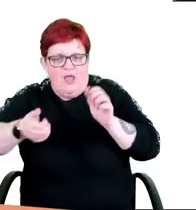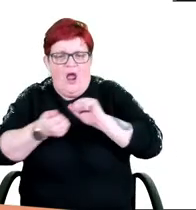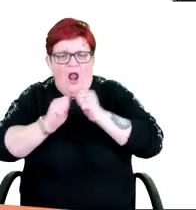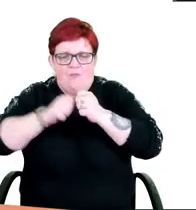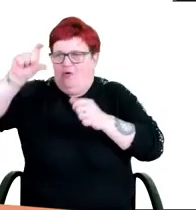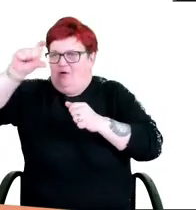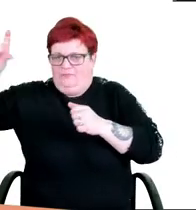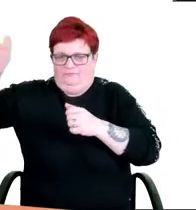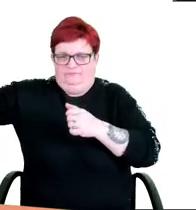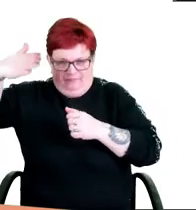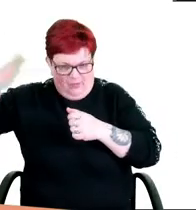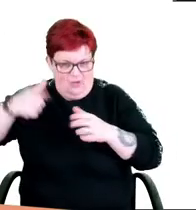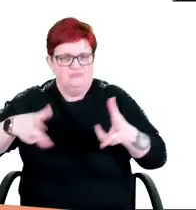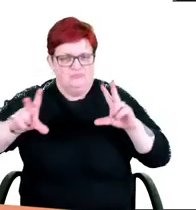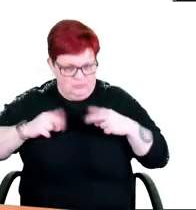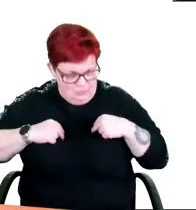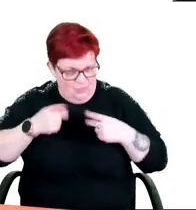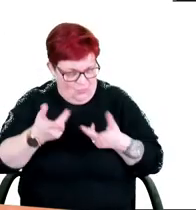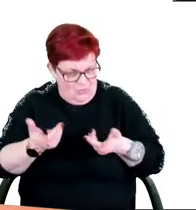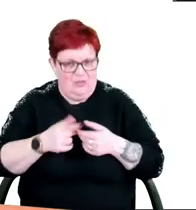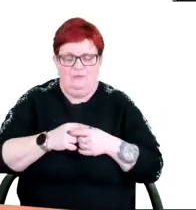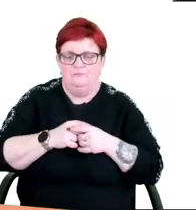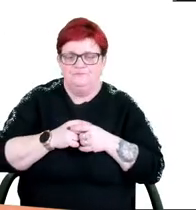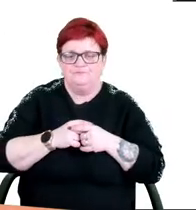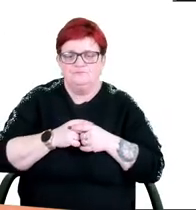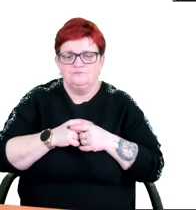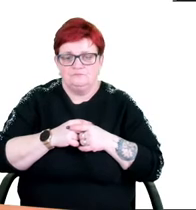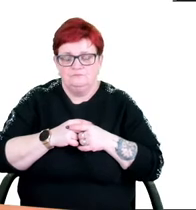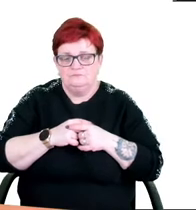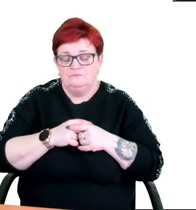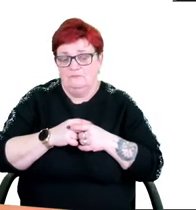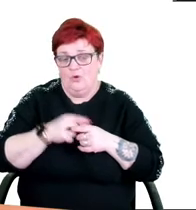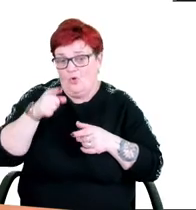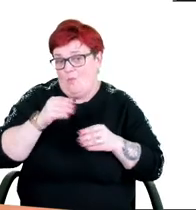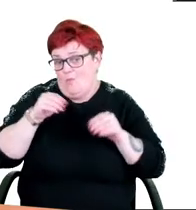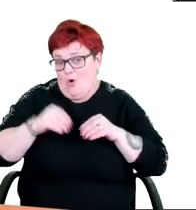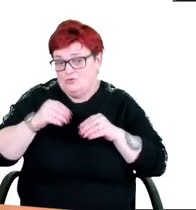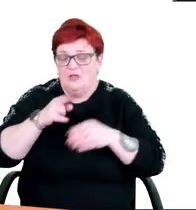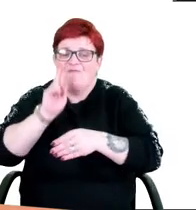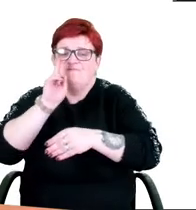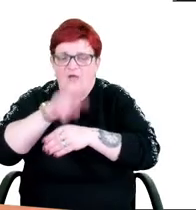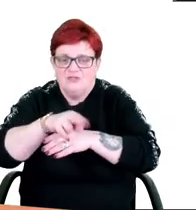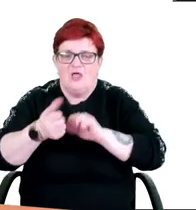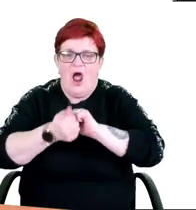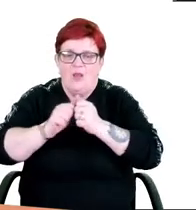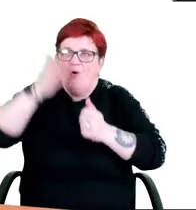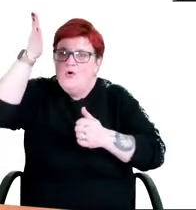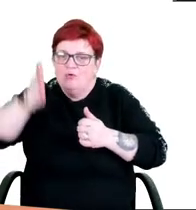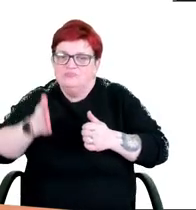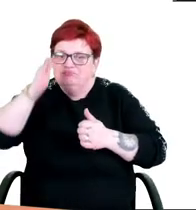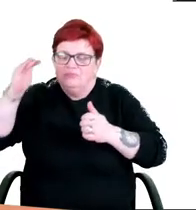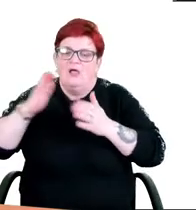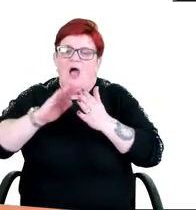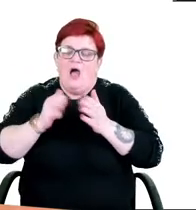semaforów, szyldy umieszczane na markizach nad witrynami lub wejściem do lokalu oraz na lambrykinach parasoli